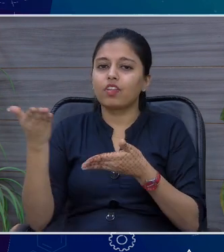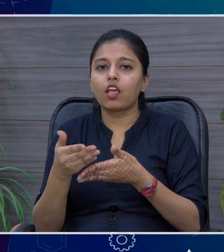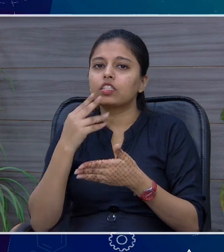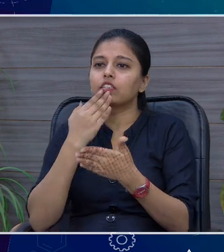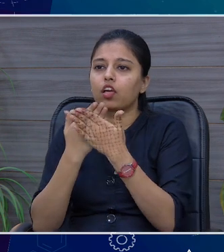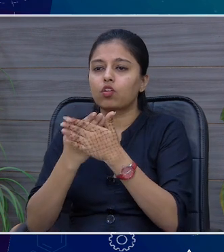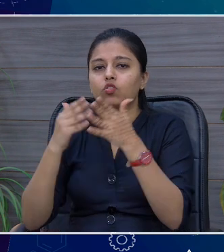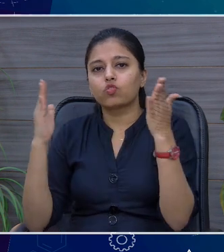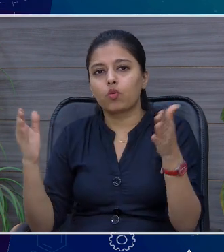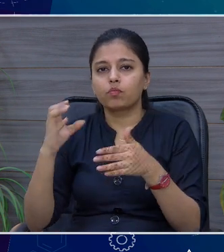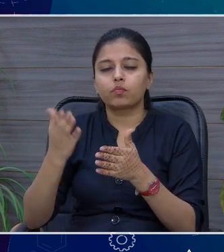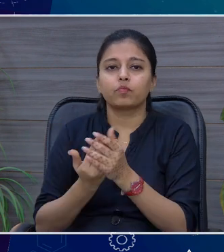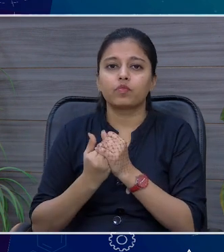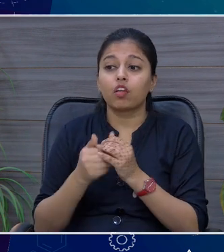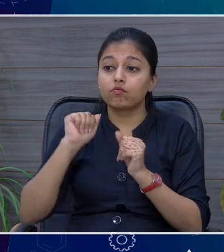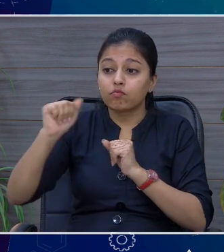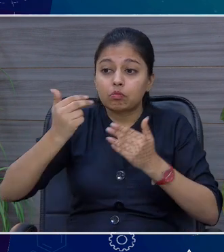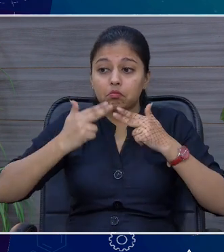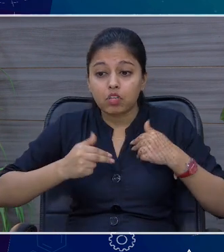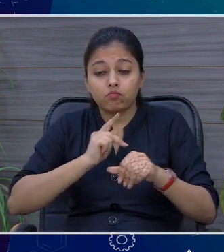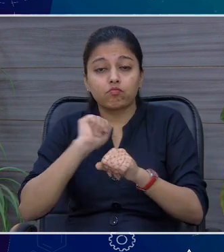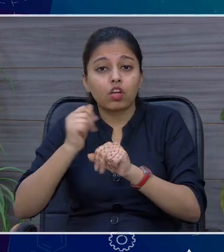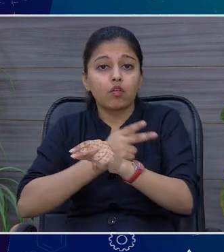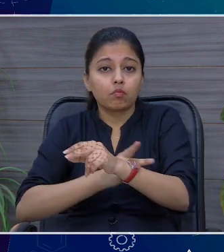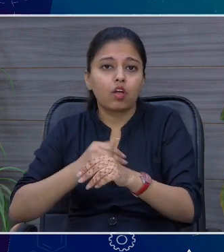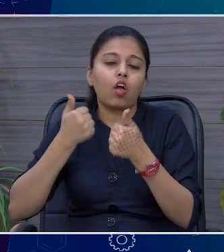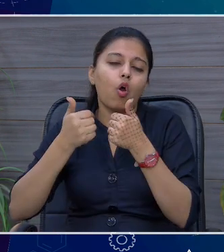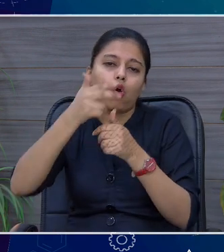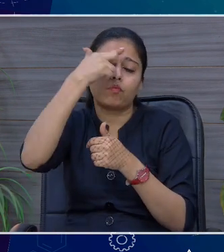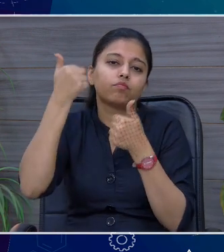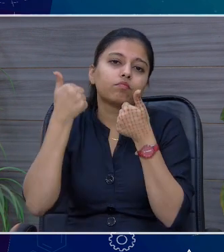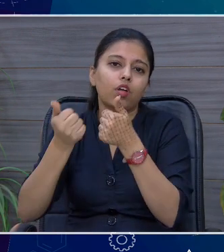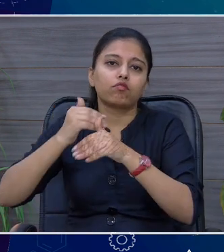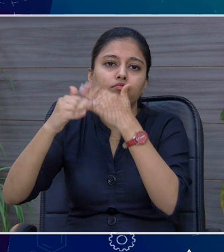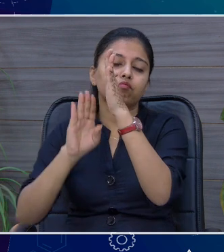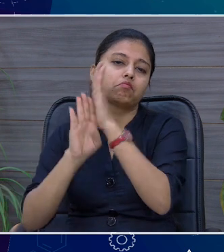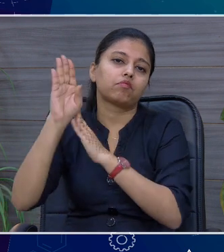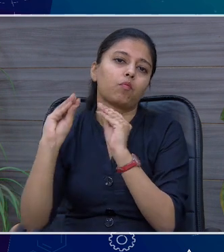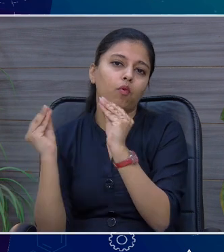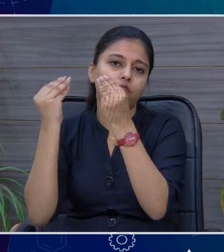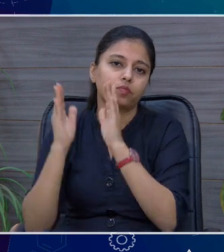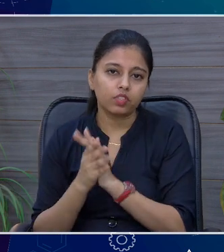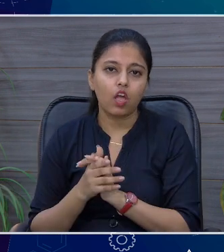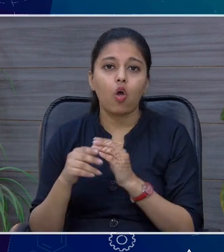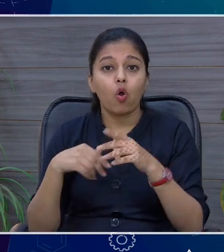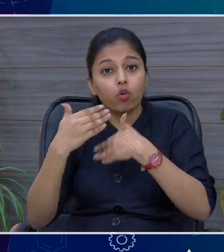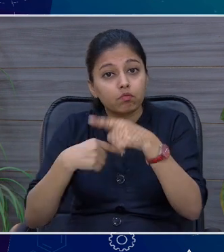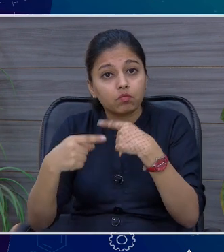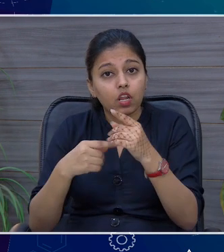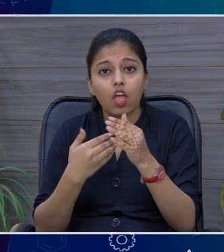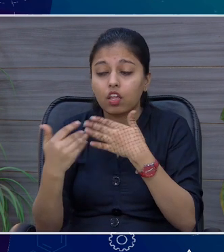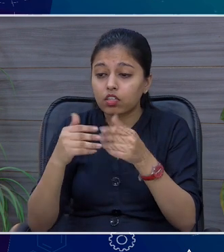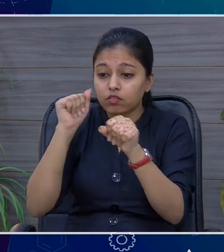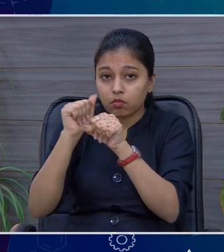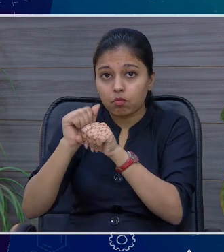आपकी वकालत प्रोप्रेंशन वहित घरोŁंगे है'T जो ऐसा वर्क है